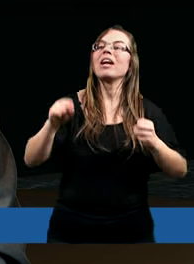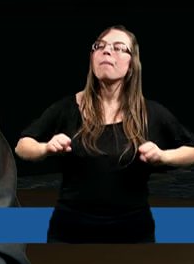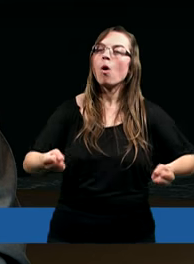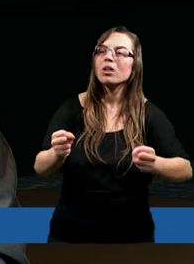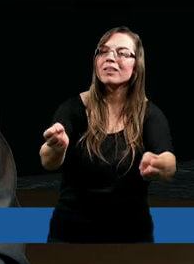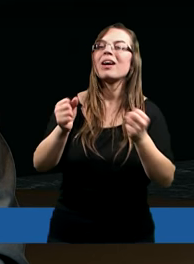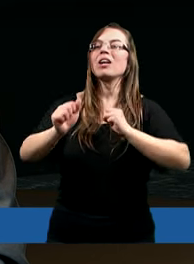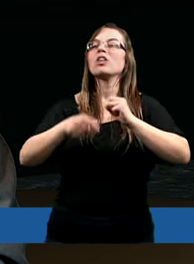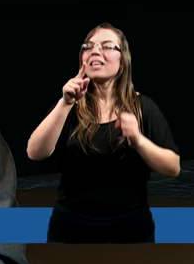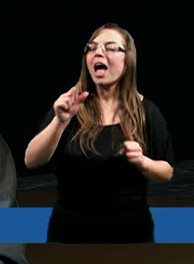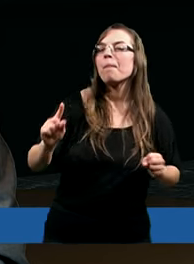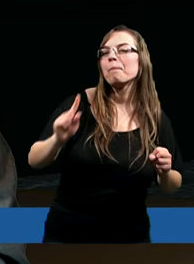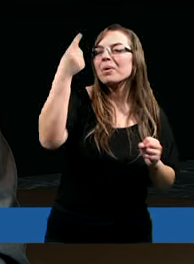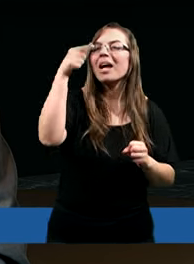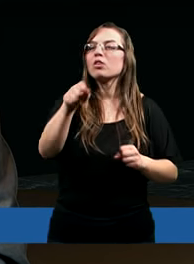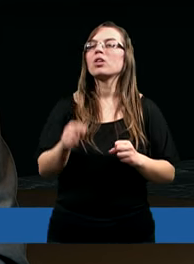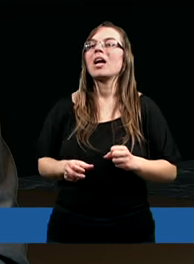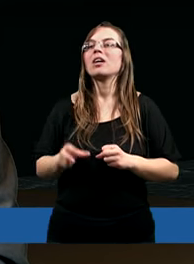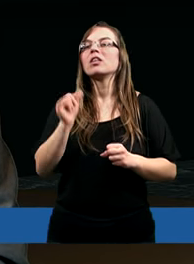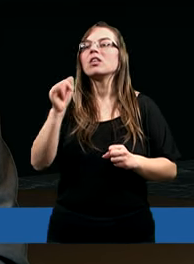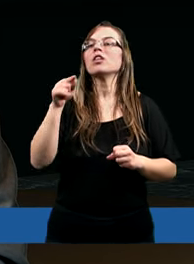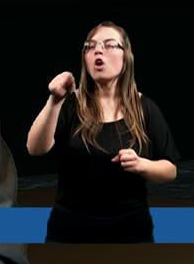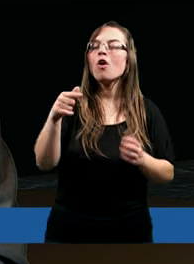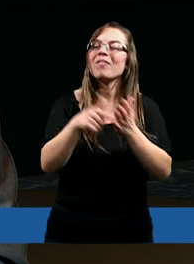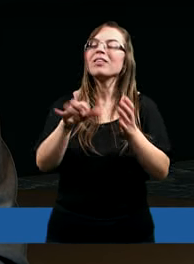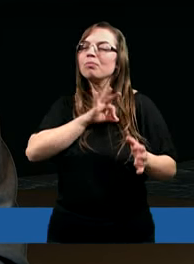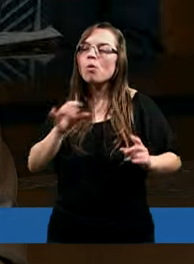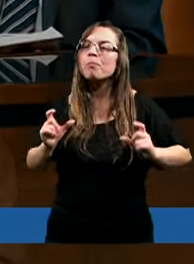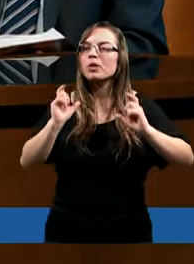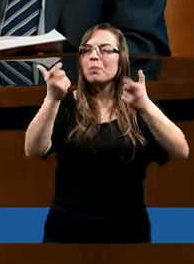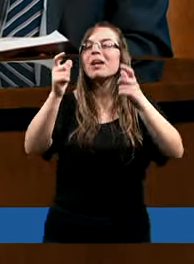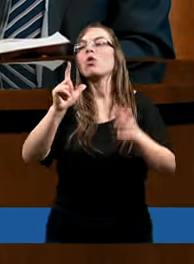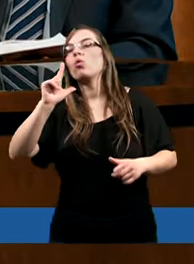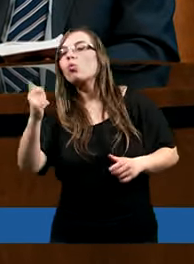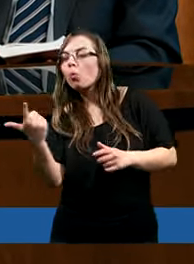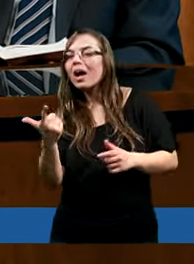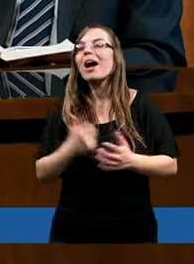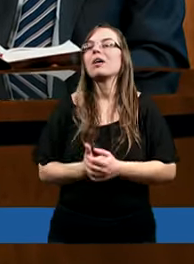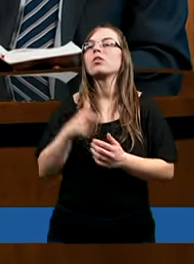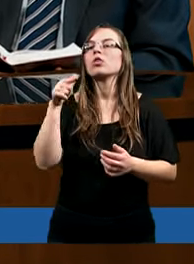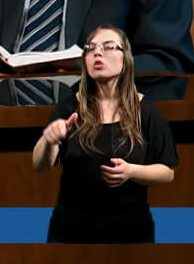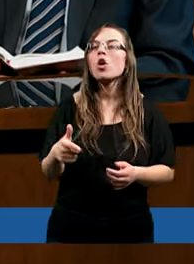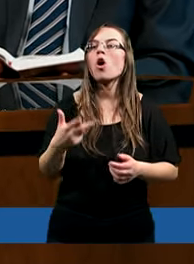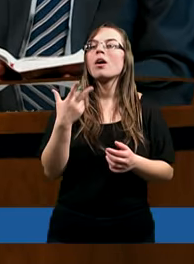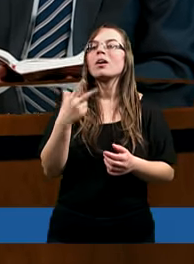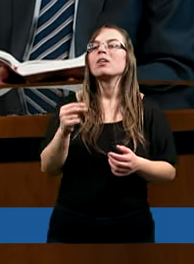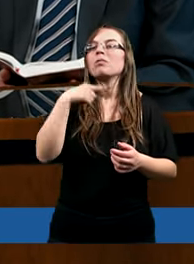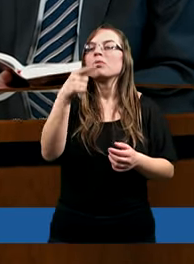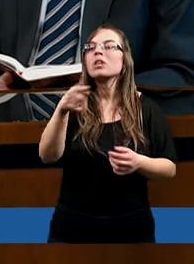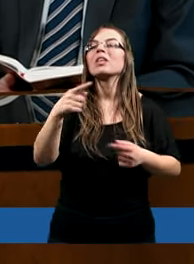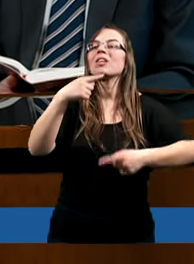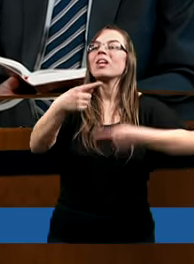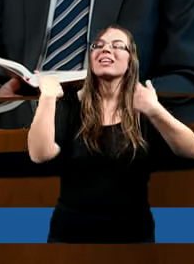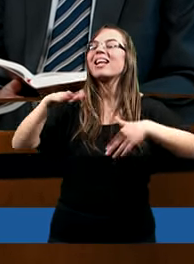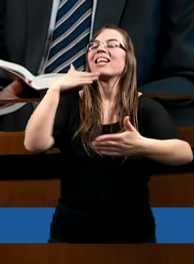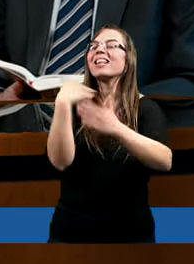motywacja. To będzie ta pierwsza w moim przypadku i druga, to nie chciałbym stracić